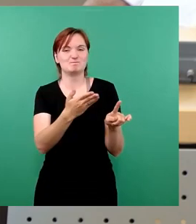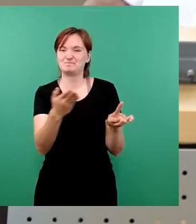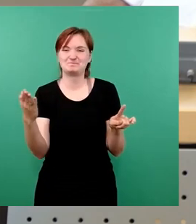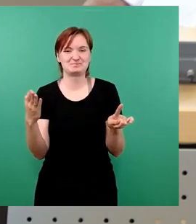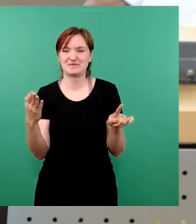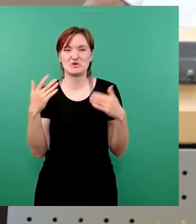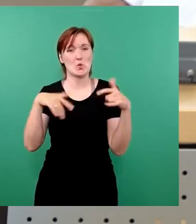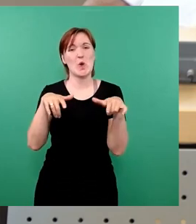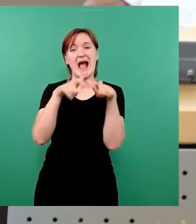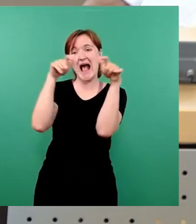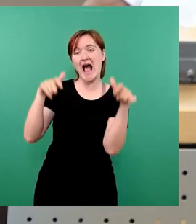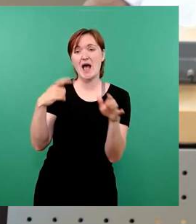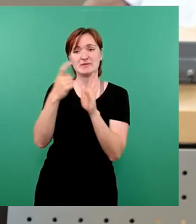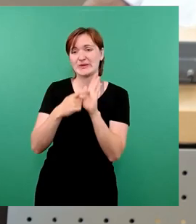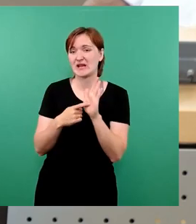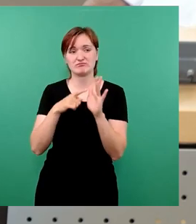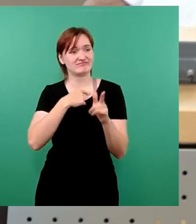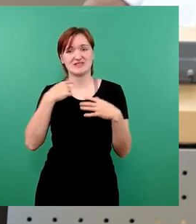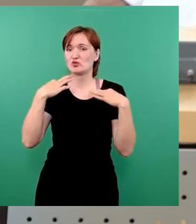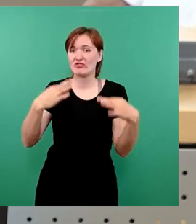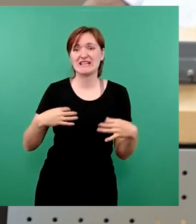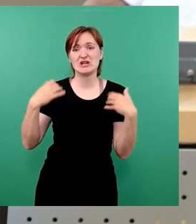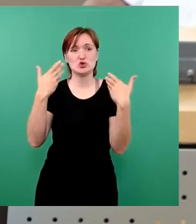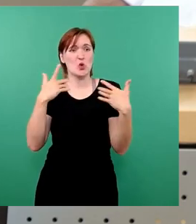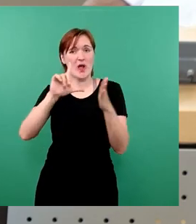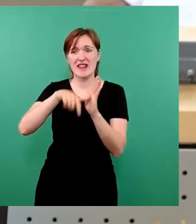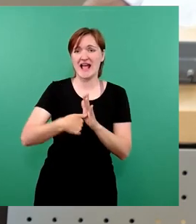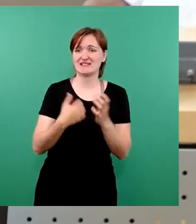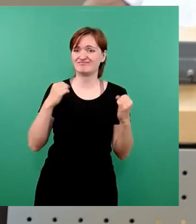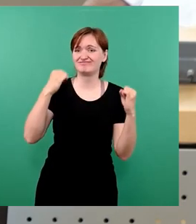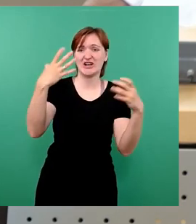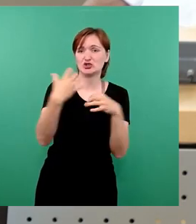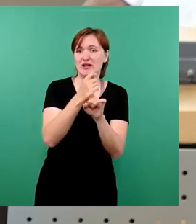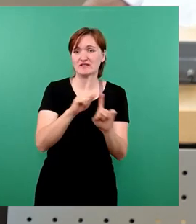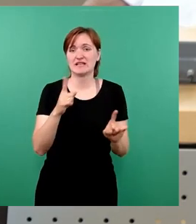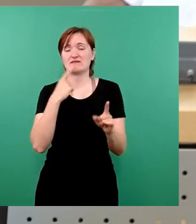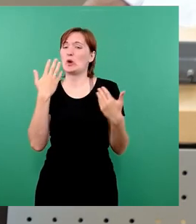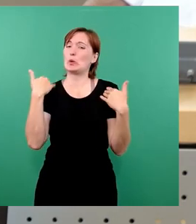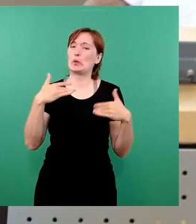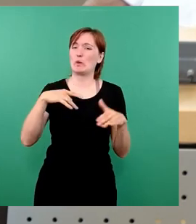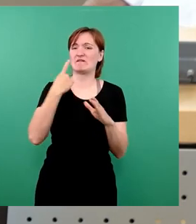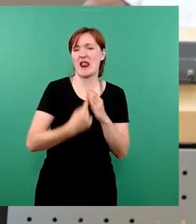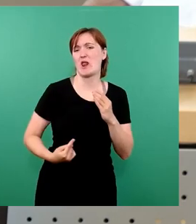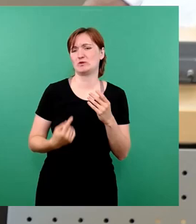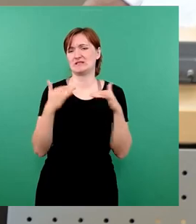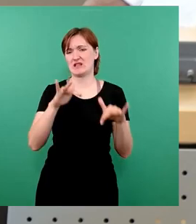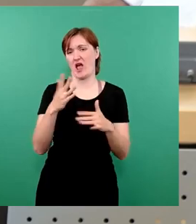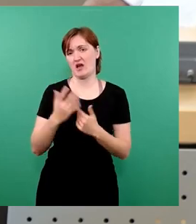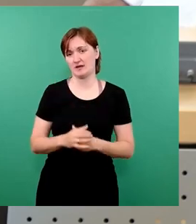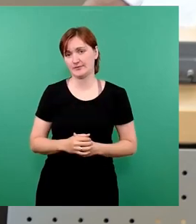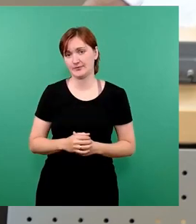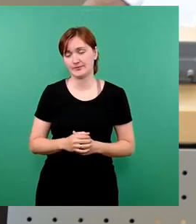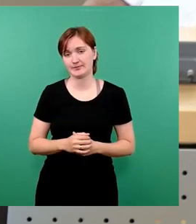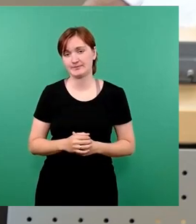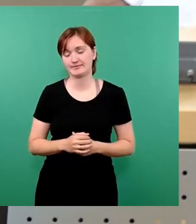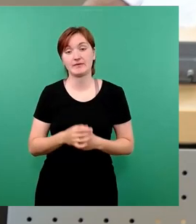den Rahmenbedingungen nicht mehr die Leistung erbringen können, in dramatische Verluste hineingehen? Das ist nicht von